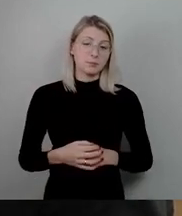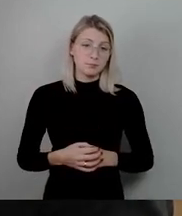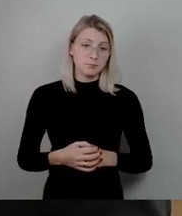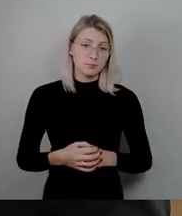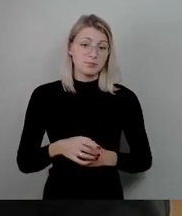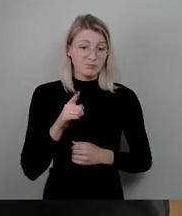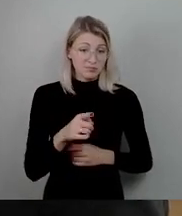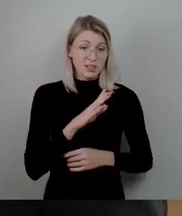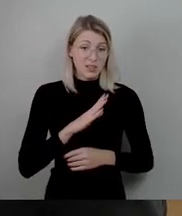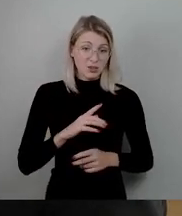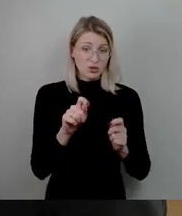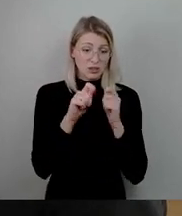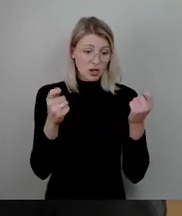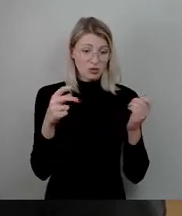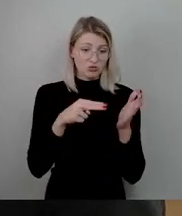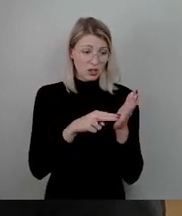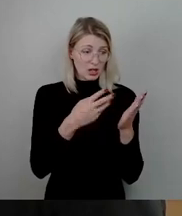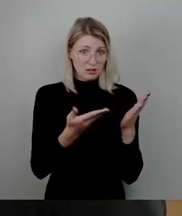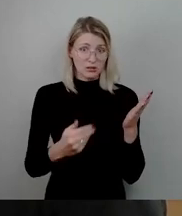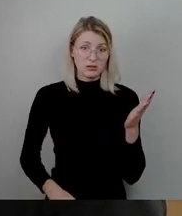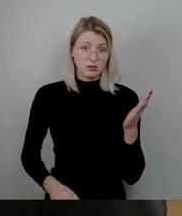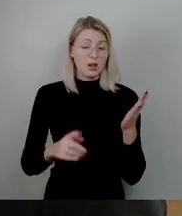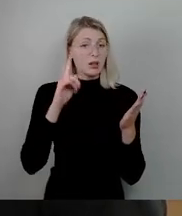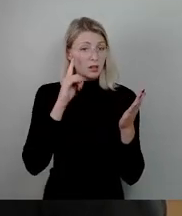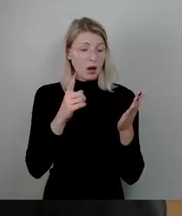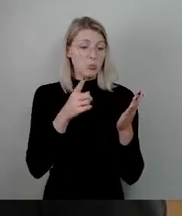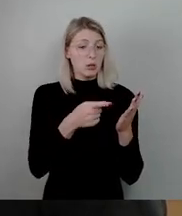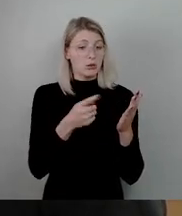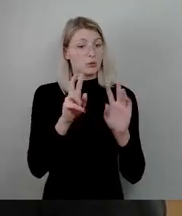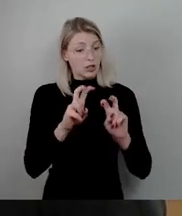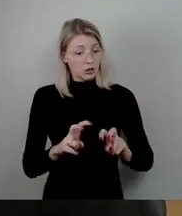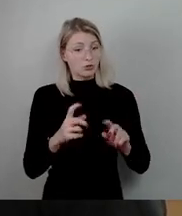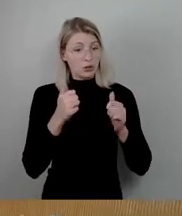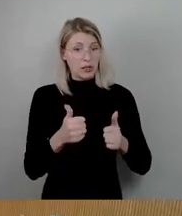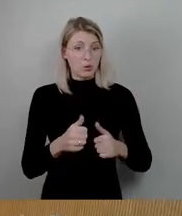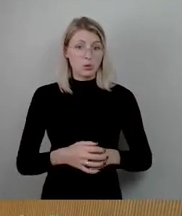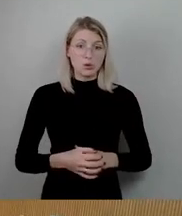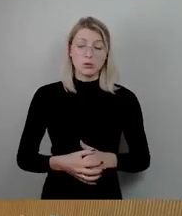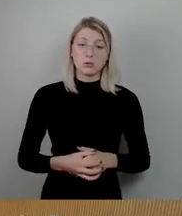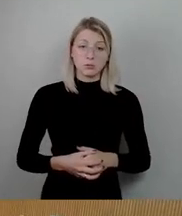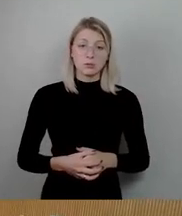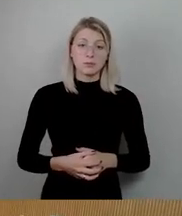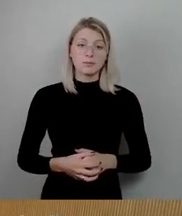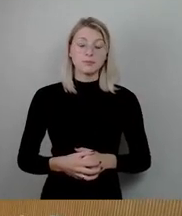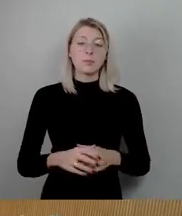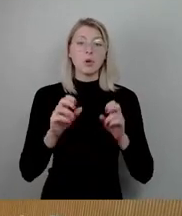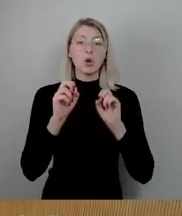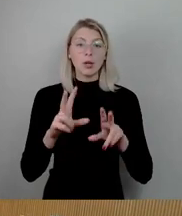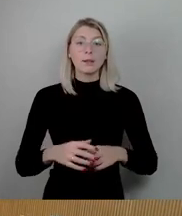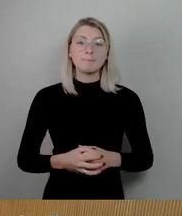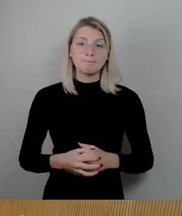Zeitung und ich glaube, es war gut recherchiert. Okay, dann